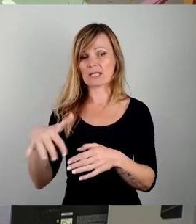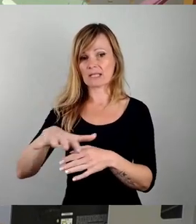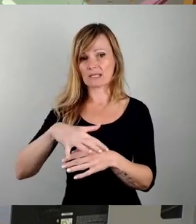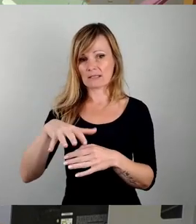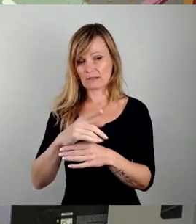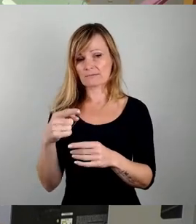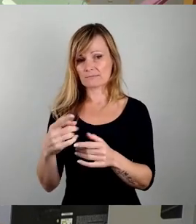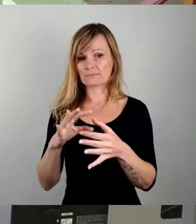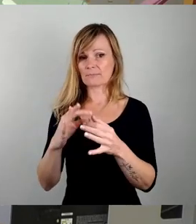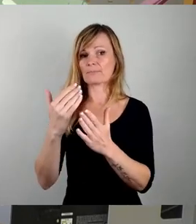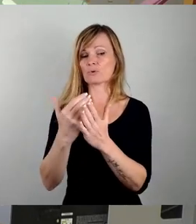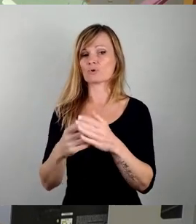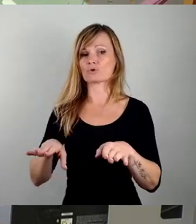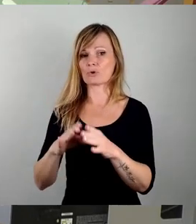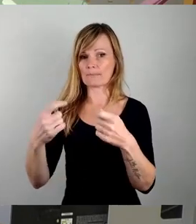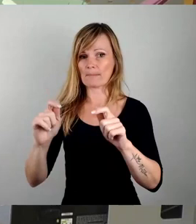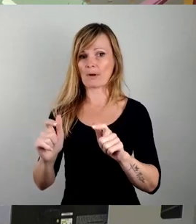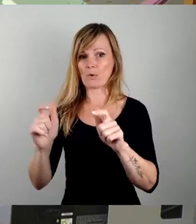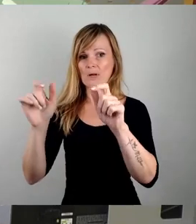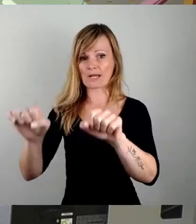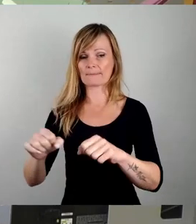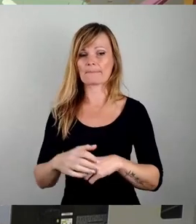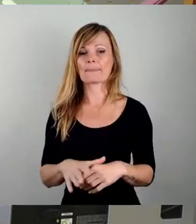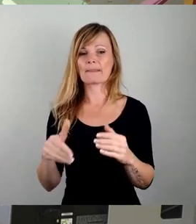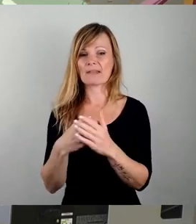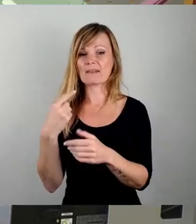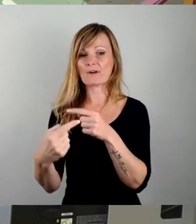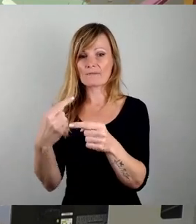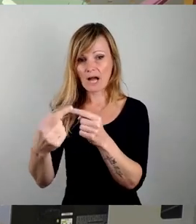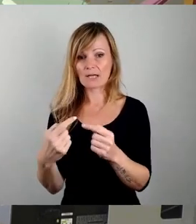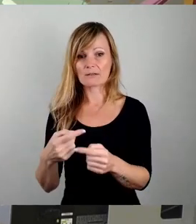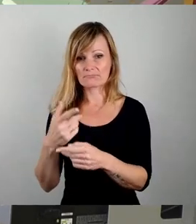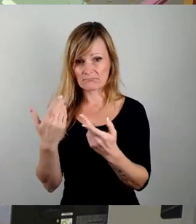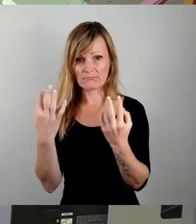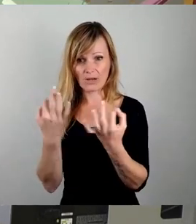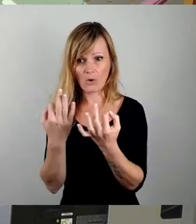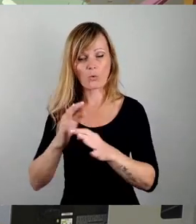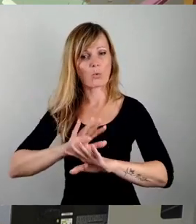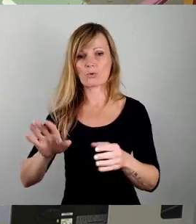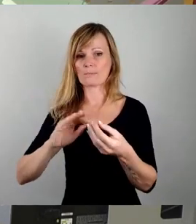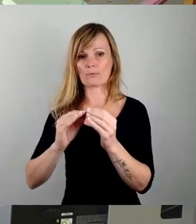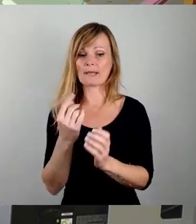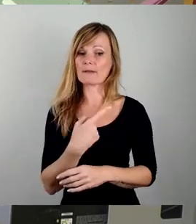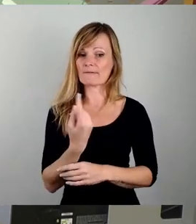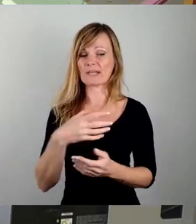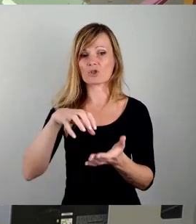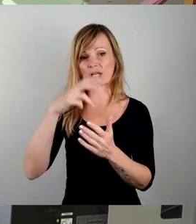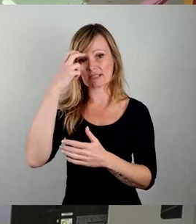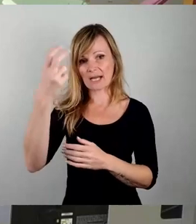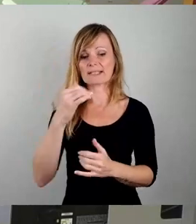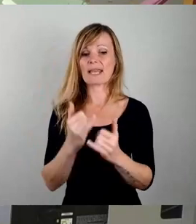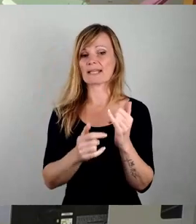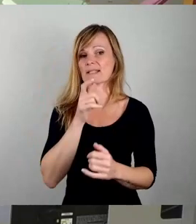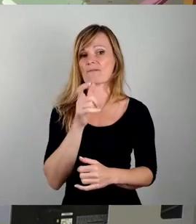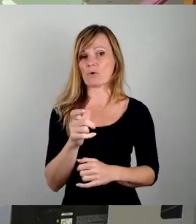Wenn ein Bebauungsplanverfahren nötig ist, gibt es überhaupt keine Probleme, denn der Stadtrat, wir haben das letzte Wort. Wir können